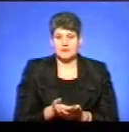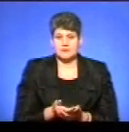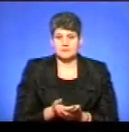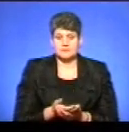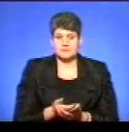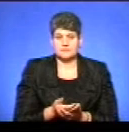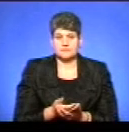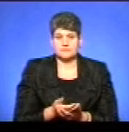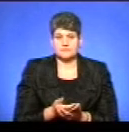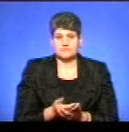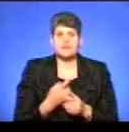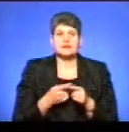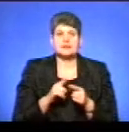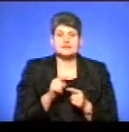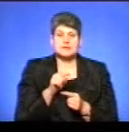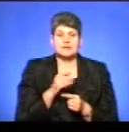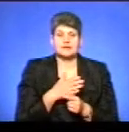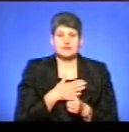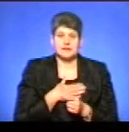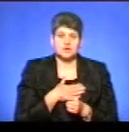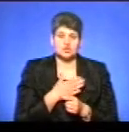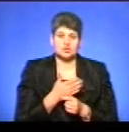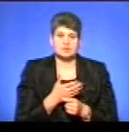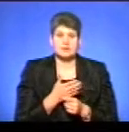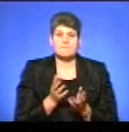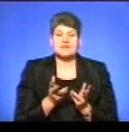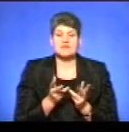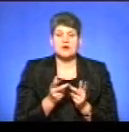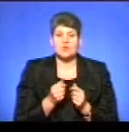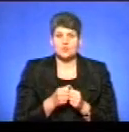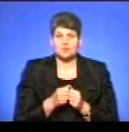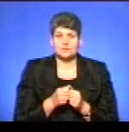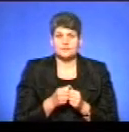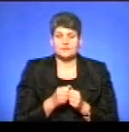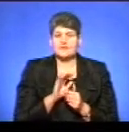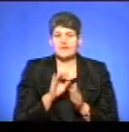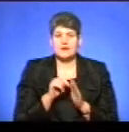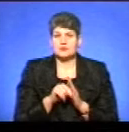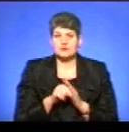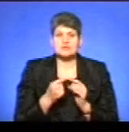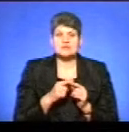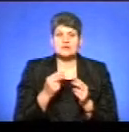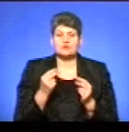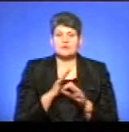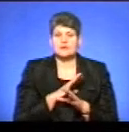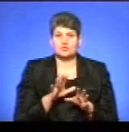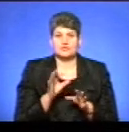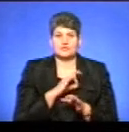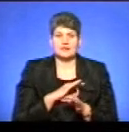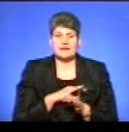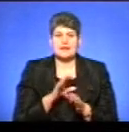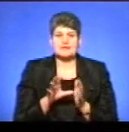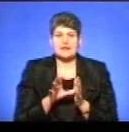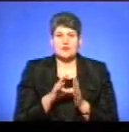Але оцей наш підрахунок не означає, що ці гроші не будуть використані на